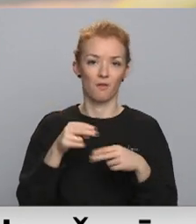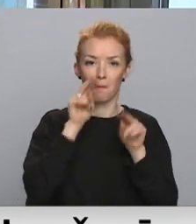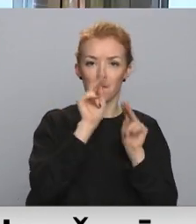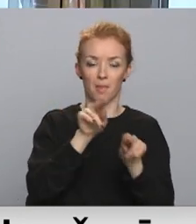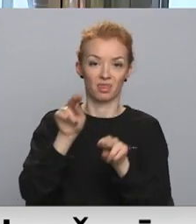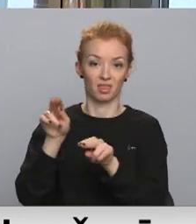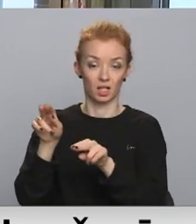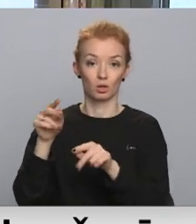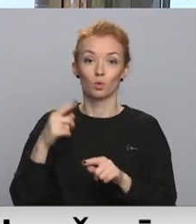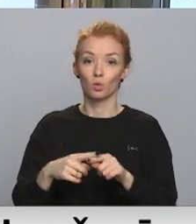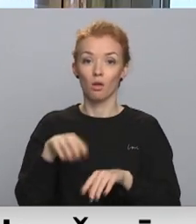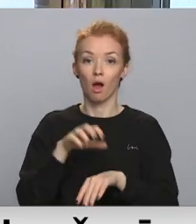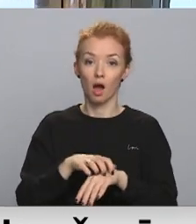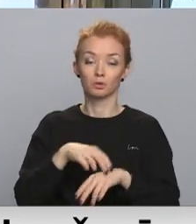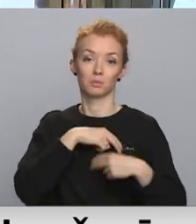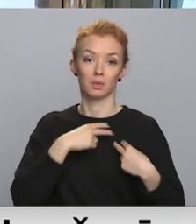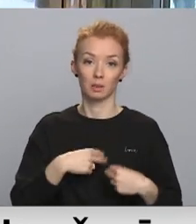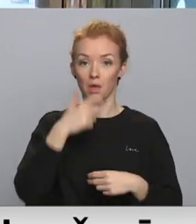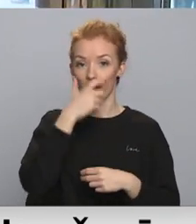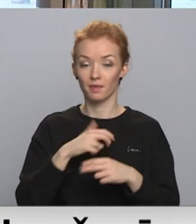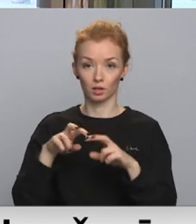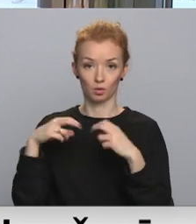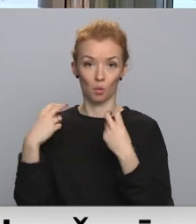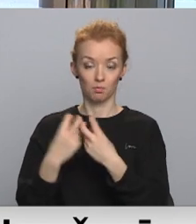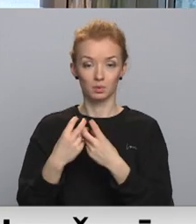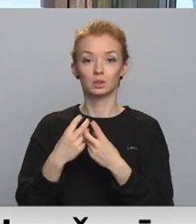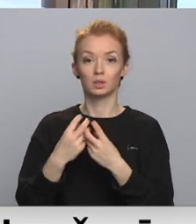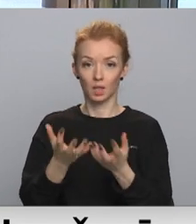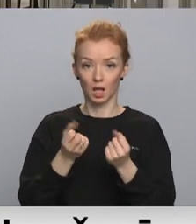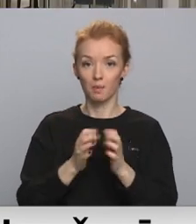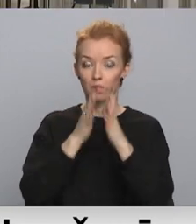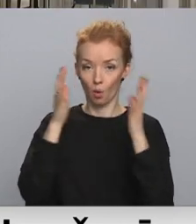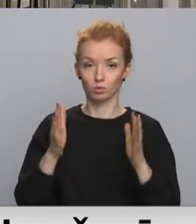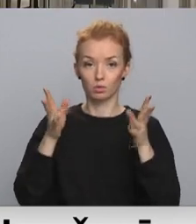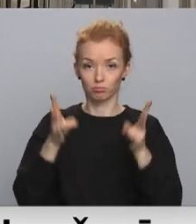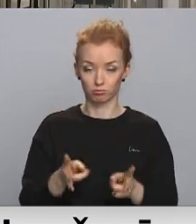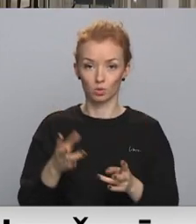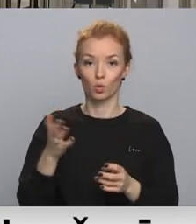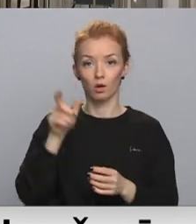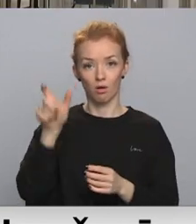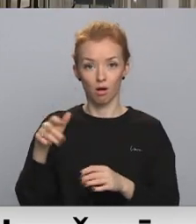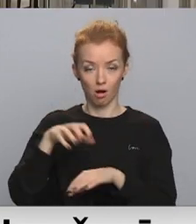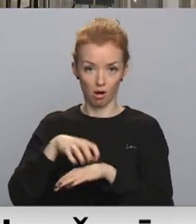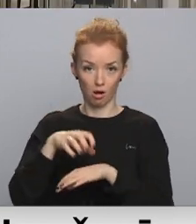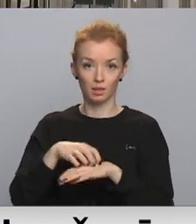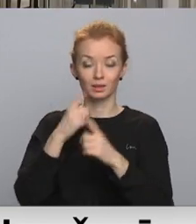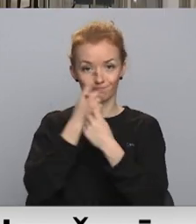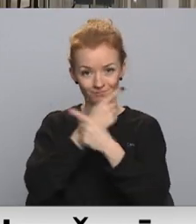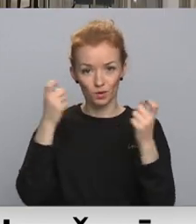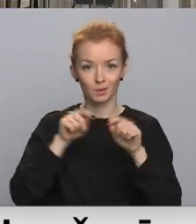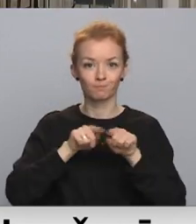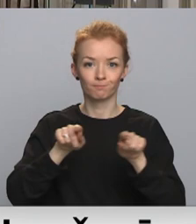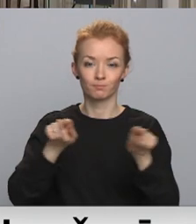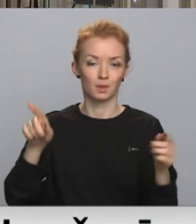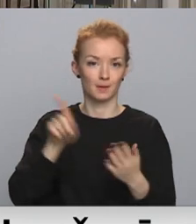galvenais. Ārstu biedrības ētikas komisijas redzis lokā nonākuši vairāk gadījumi par ārstiem, kur izplatot informāciju, kas neatbilst pasaulē